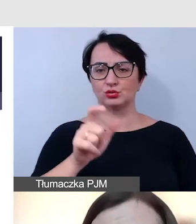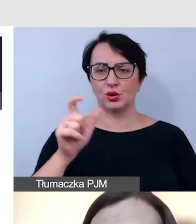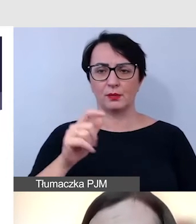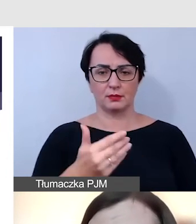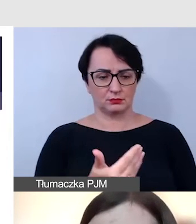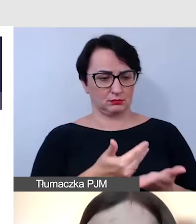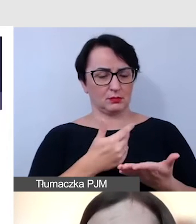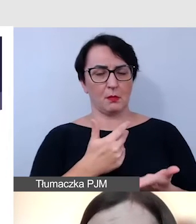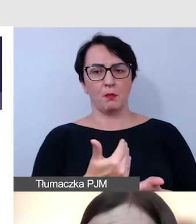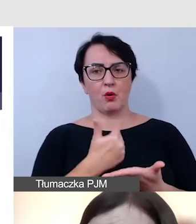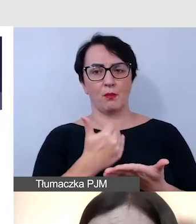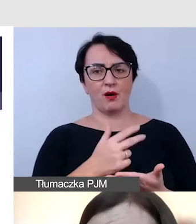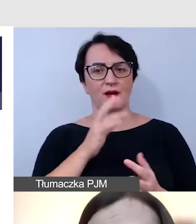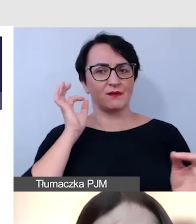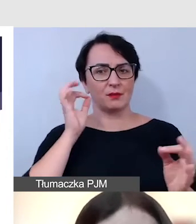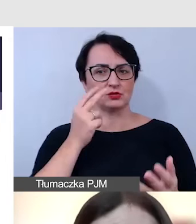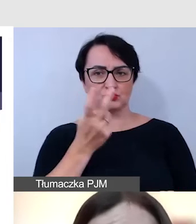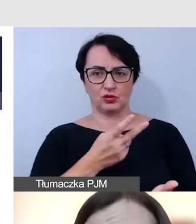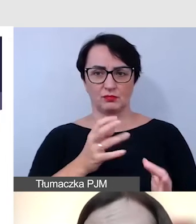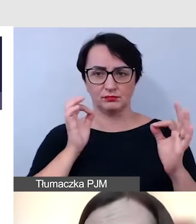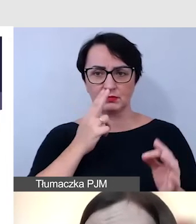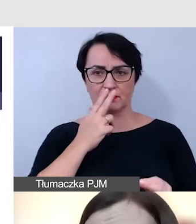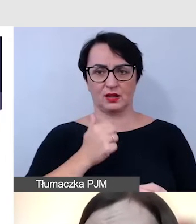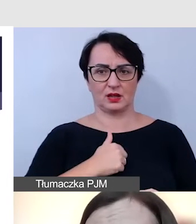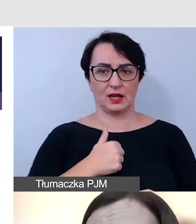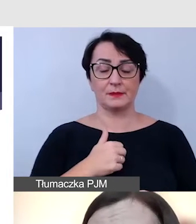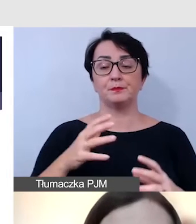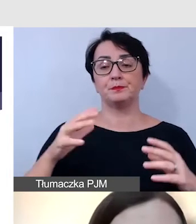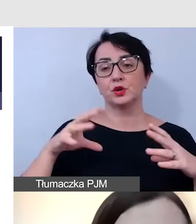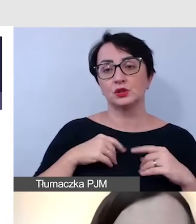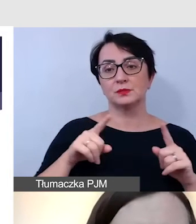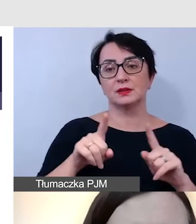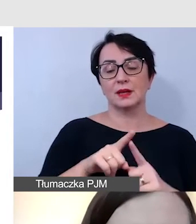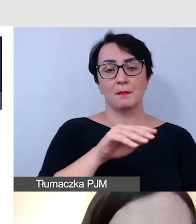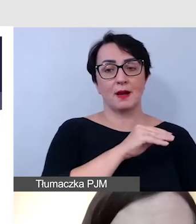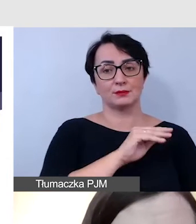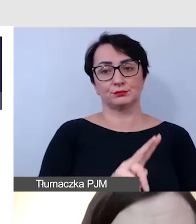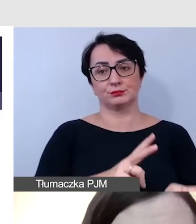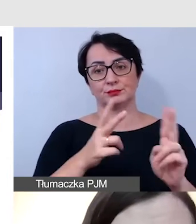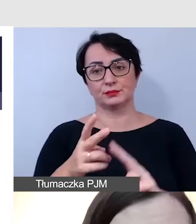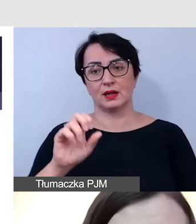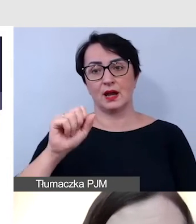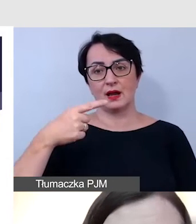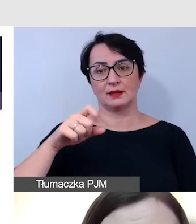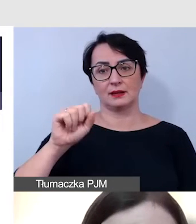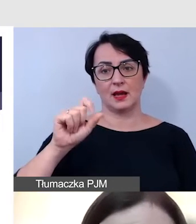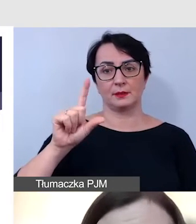informacja była czytelna. Możemy też oczywiście adaptować materiały do potrzeb